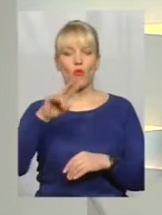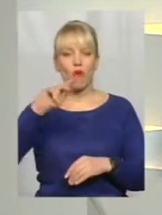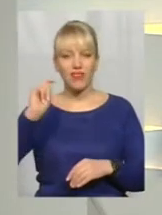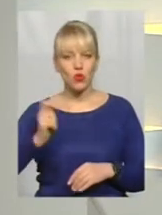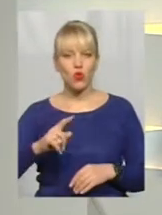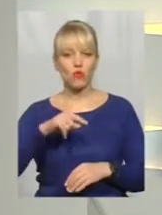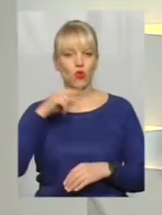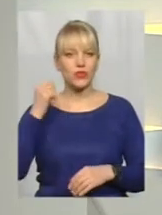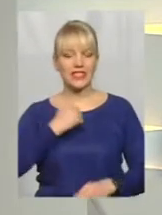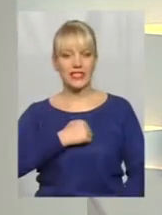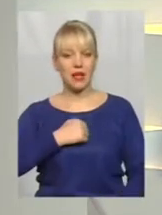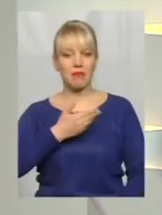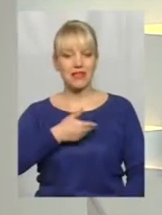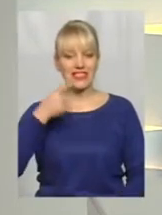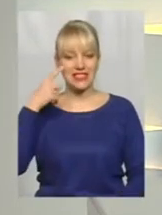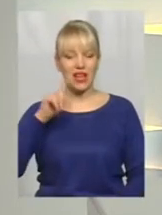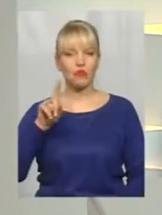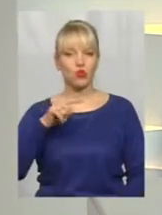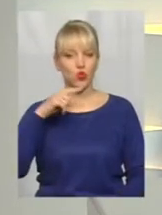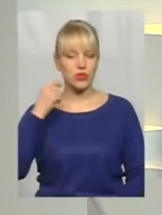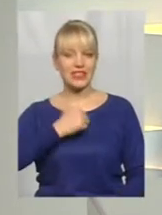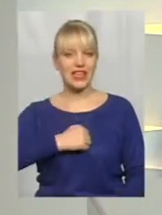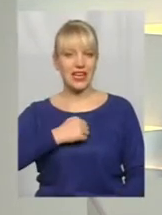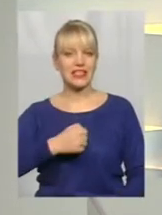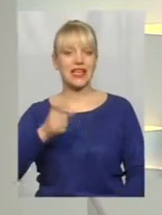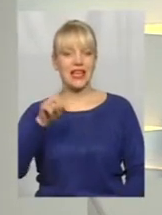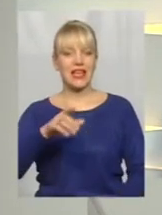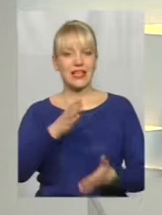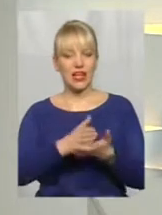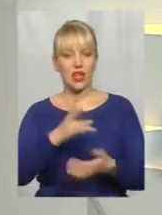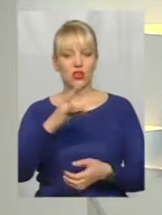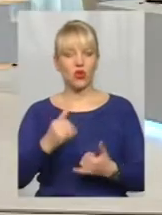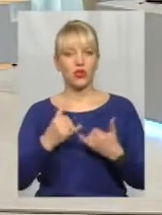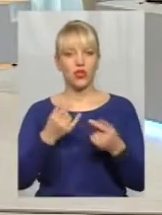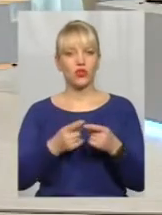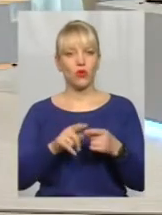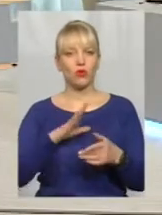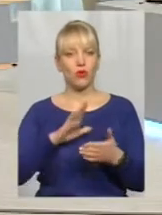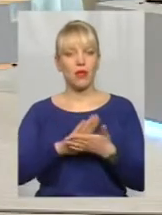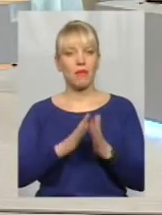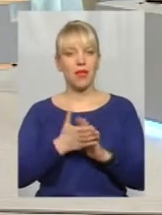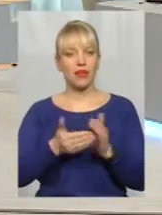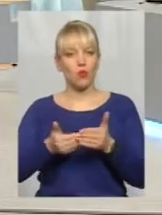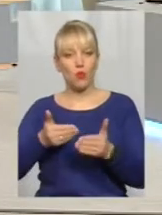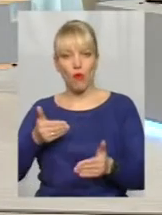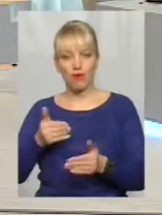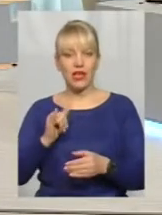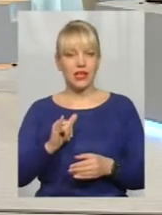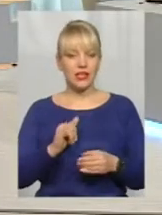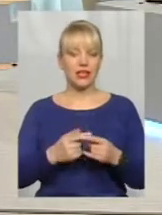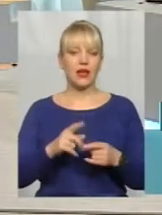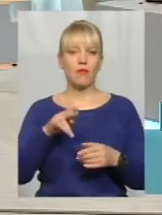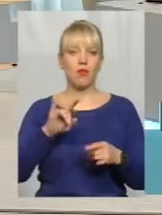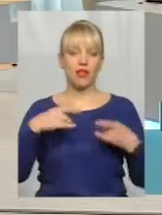Ми знаємо, що російська агресія таки є, але для цього були передумови. І зовсім по